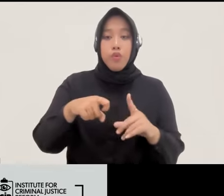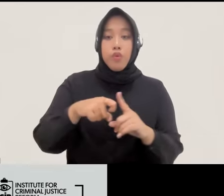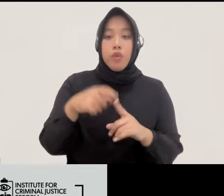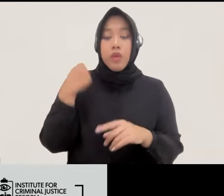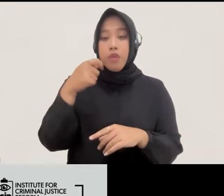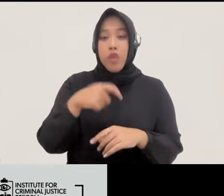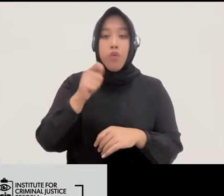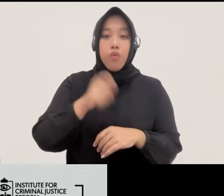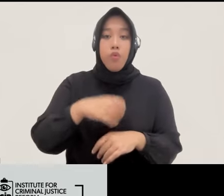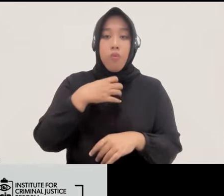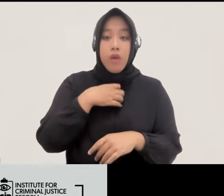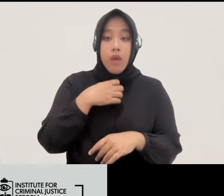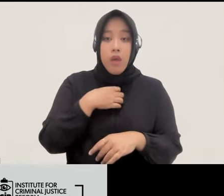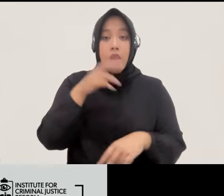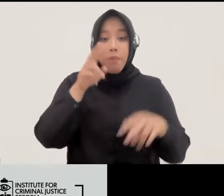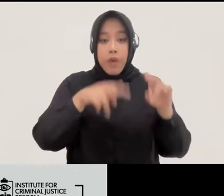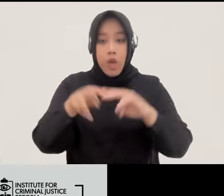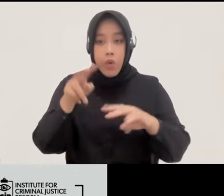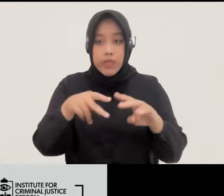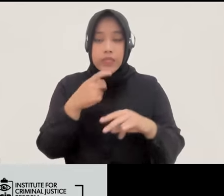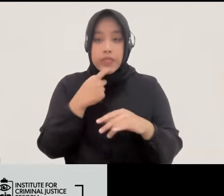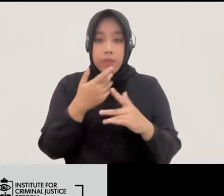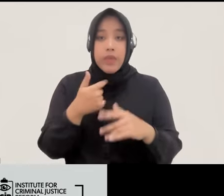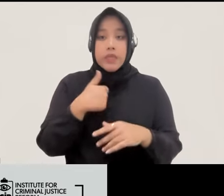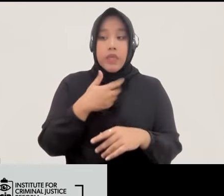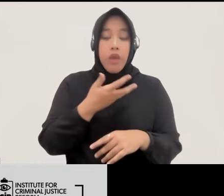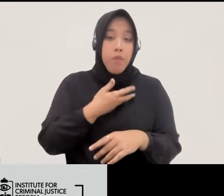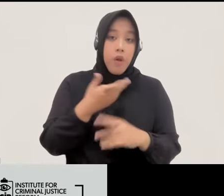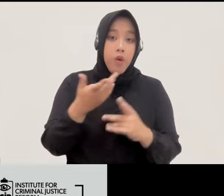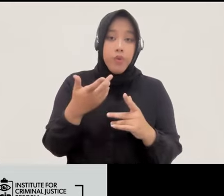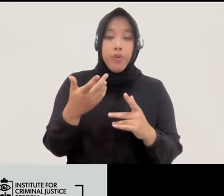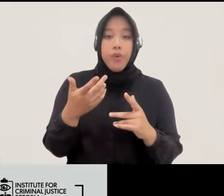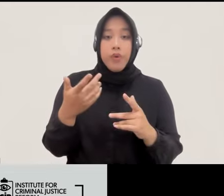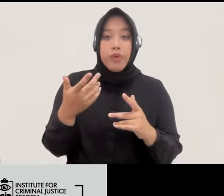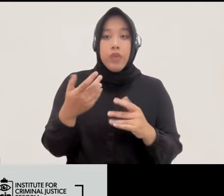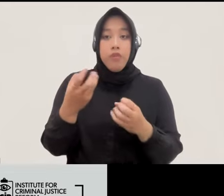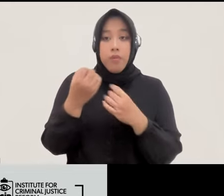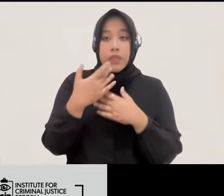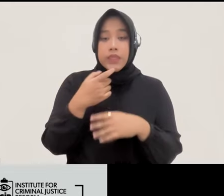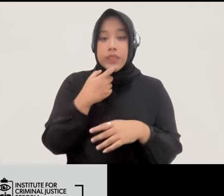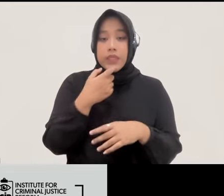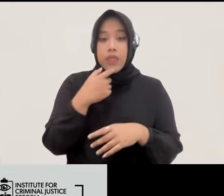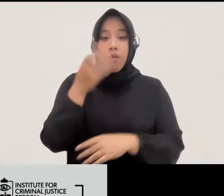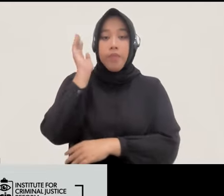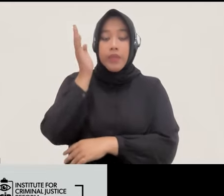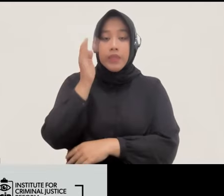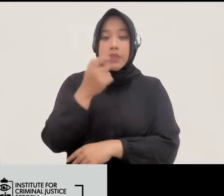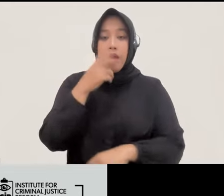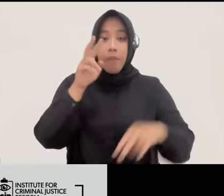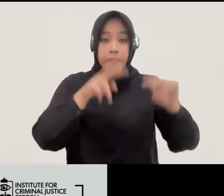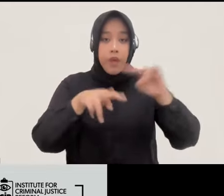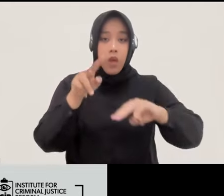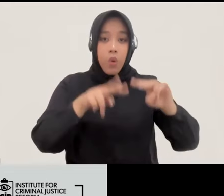tapi kemudian pengawasannya judisial nah tadi saya juga membongan privasi yang disampaikan Bu Milda di presentasinya pengawasannya